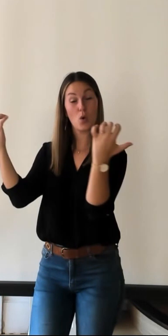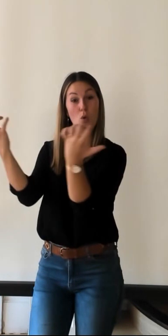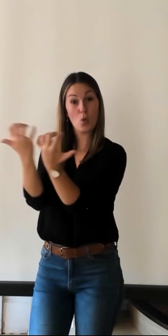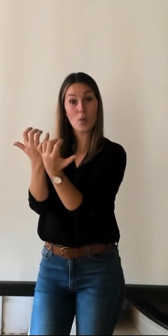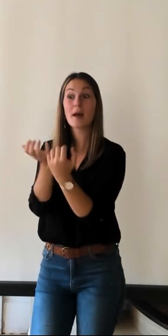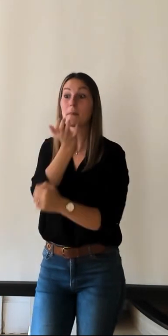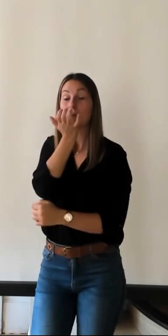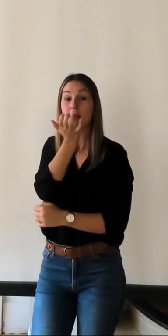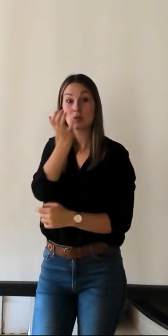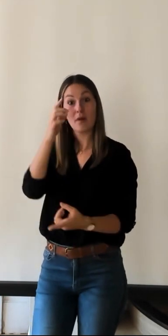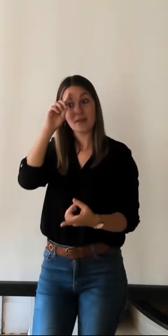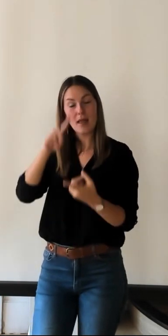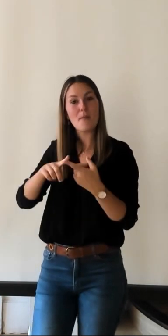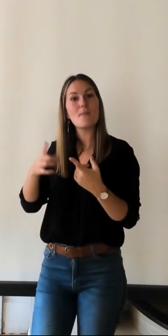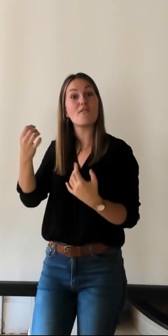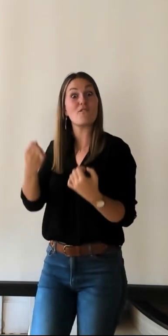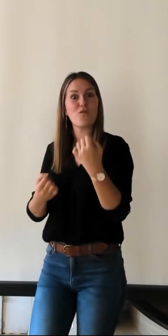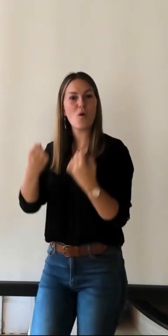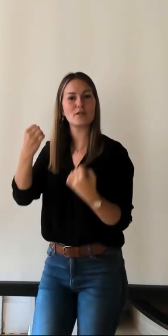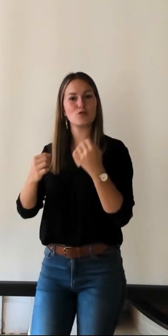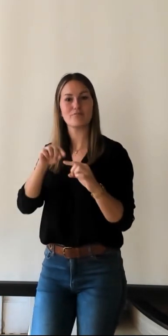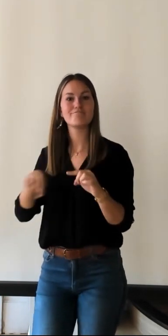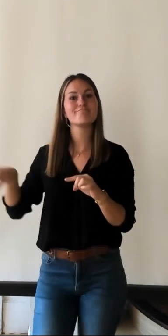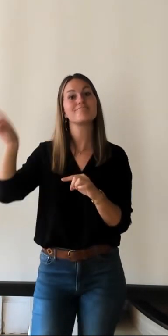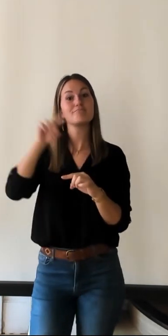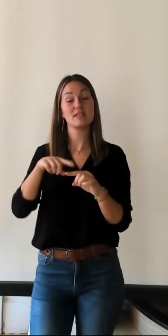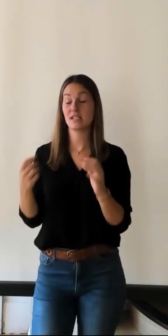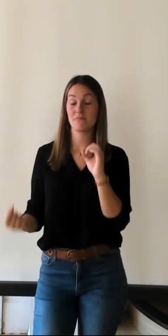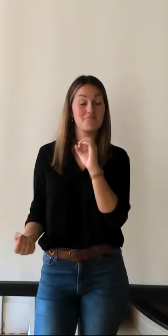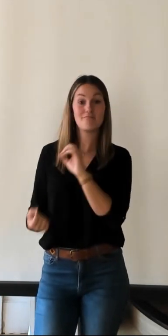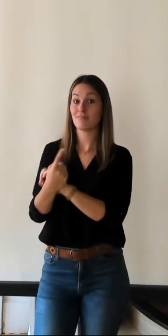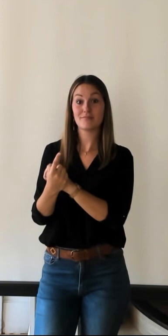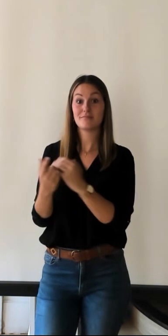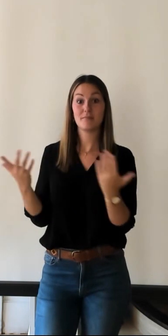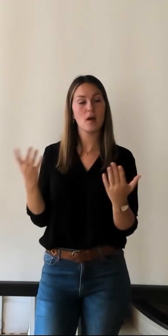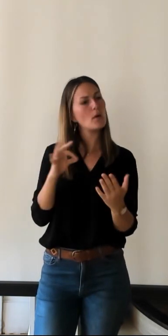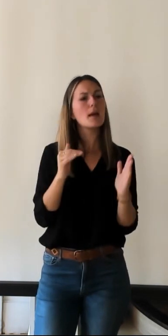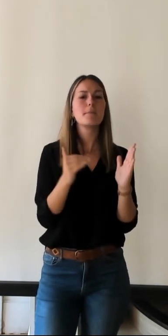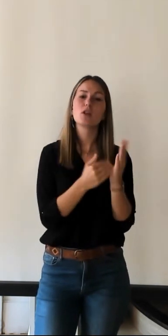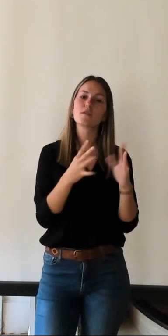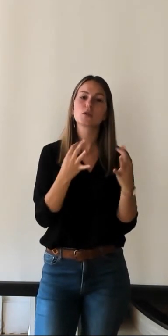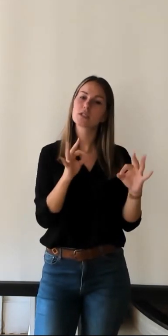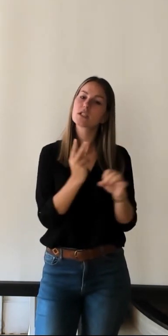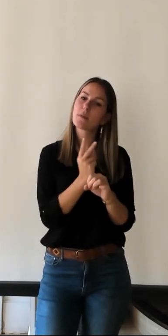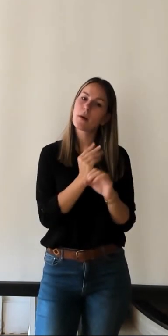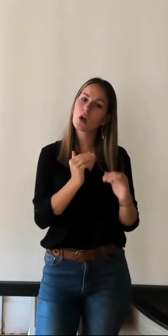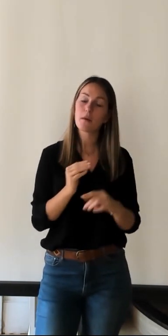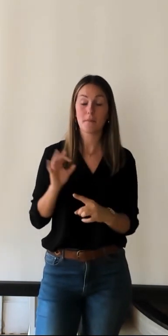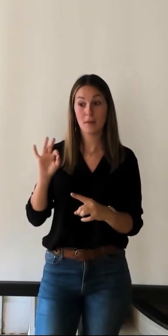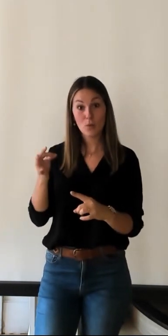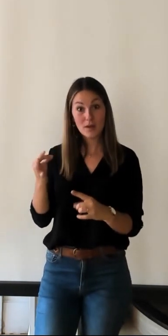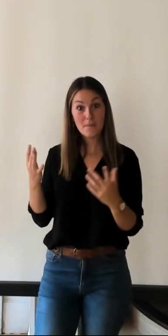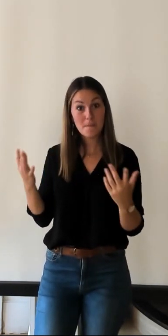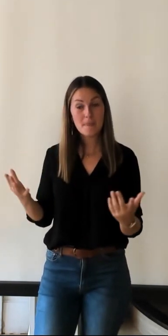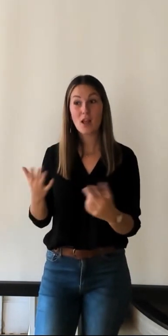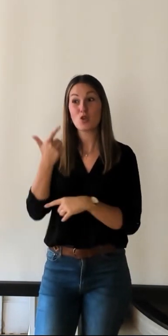automobile ah oui et il considère que c'est une nouveauté et et et toute toute la sortie sur